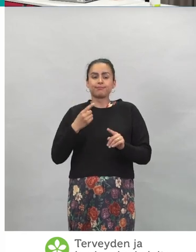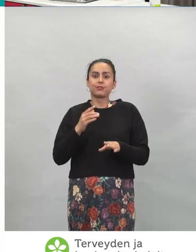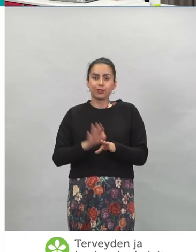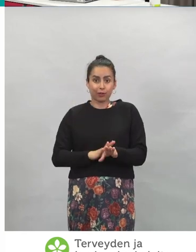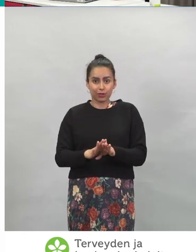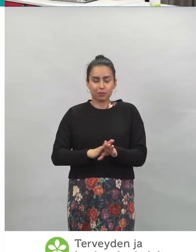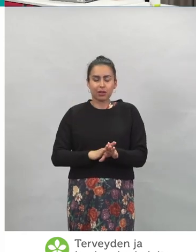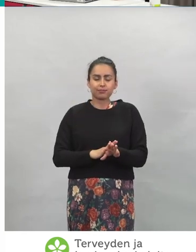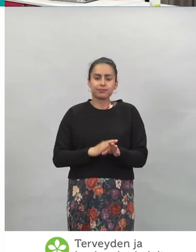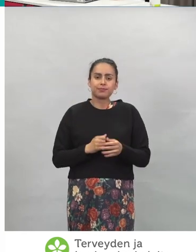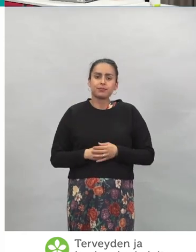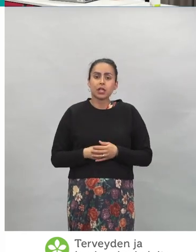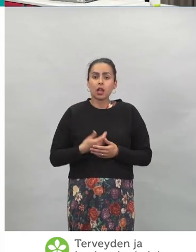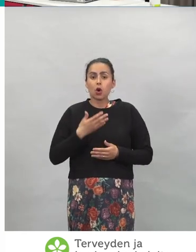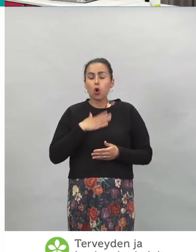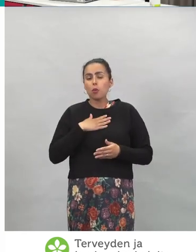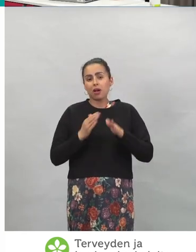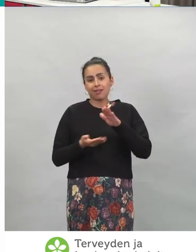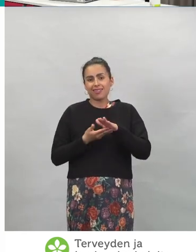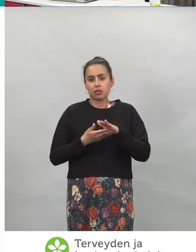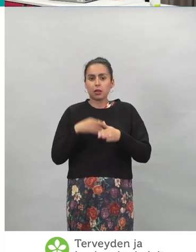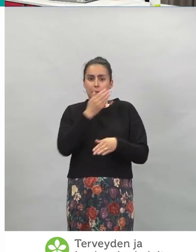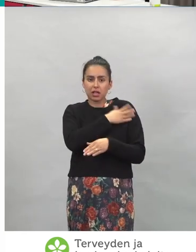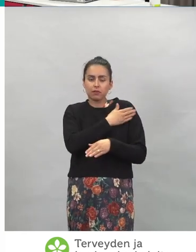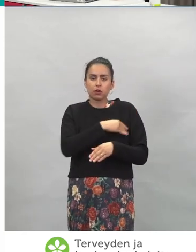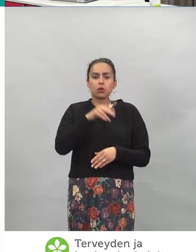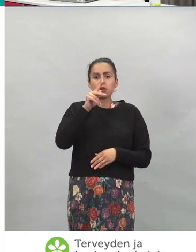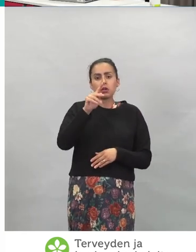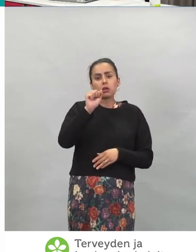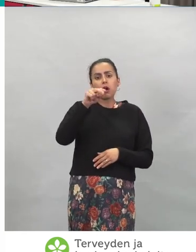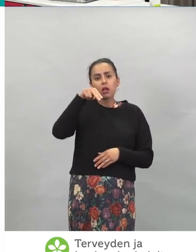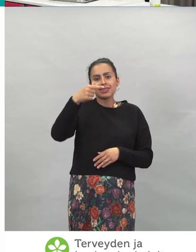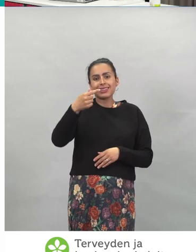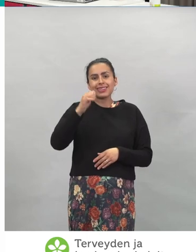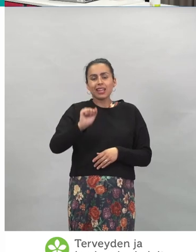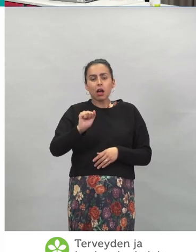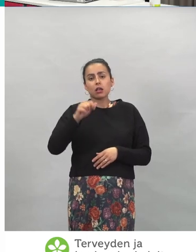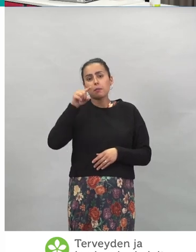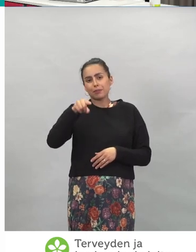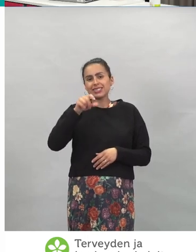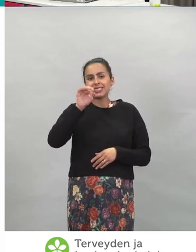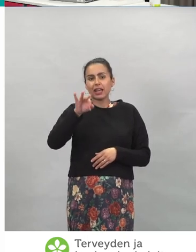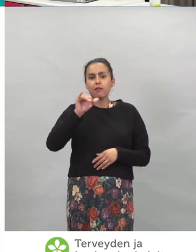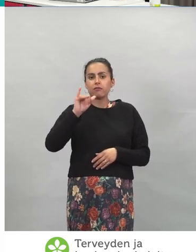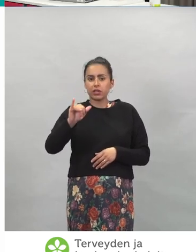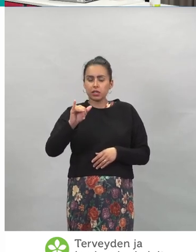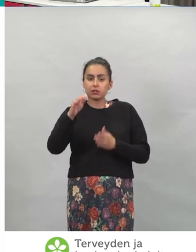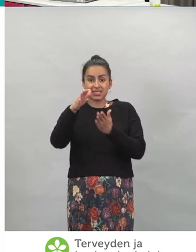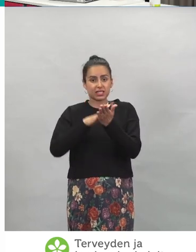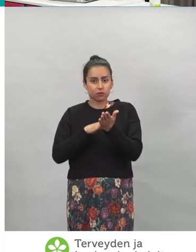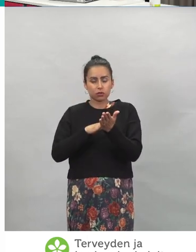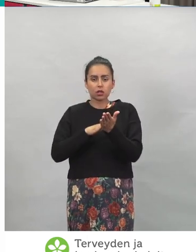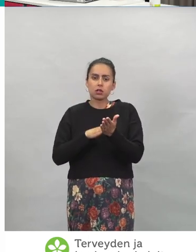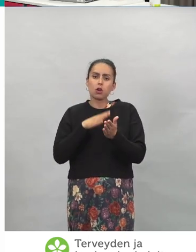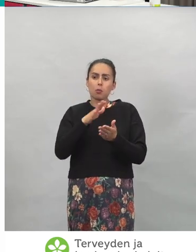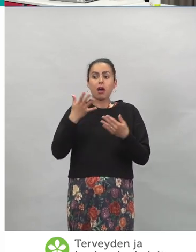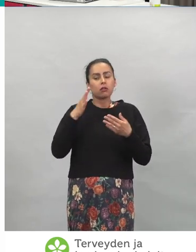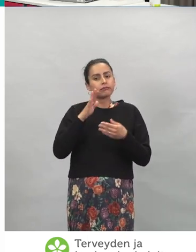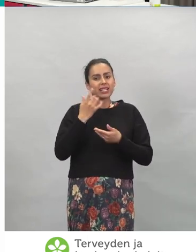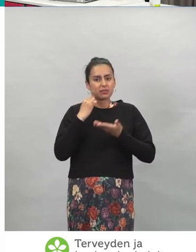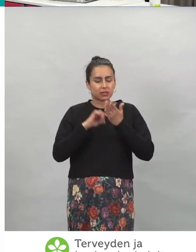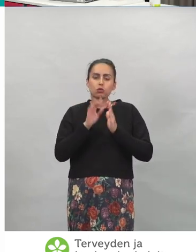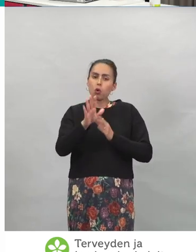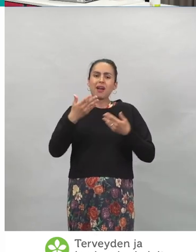Todella se Omakanta-palvelu kirjaudutaan sieltä Kanta.fi-sivuilta niillä verkkopankkitunnuksilla